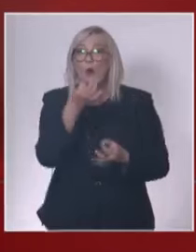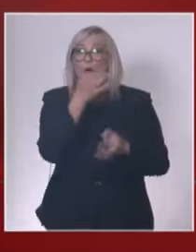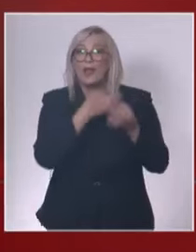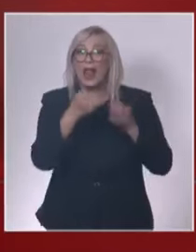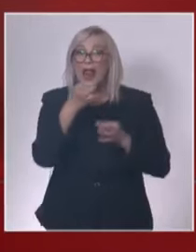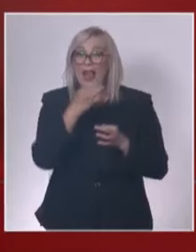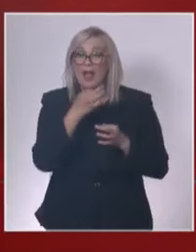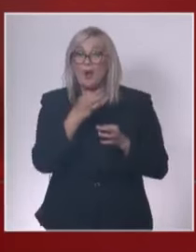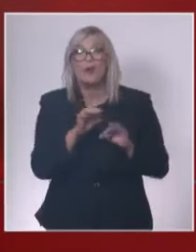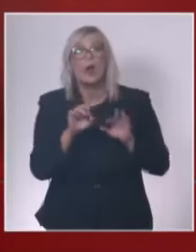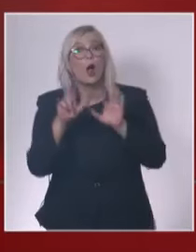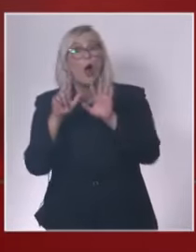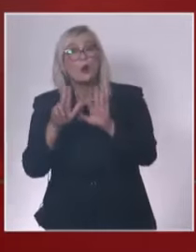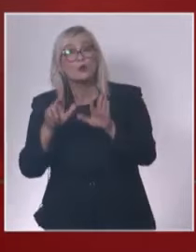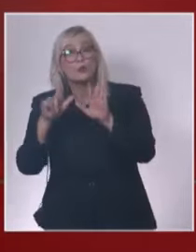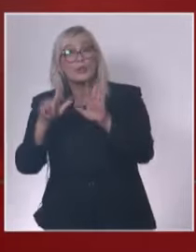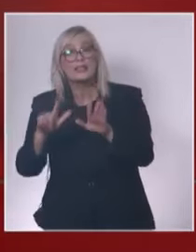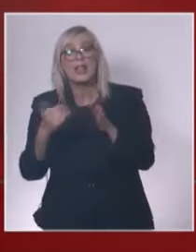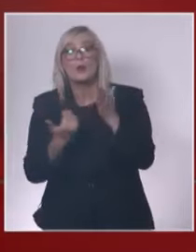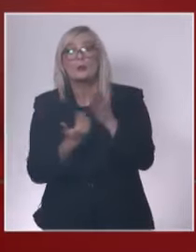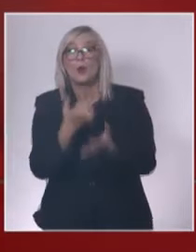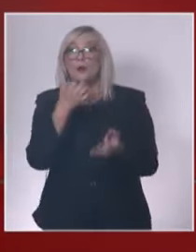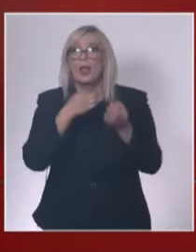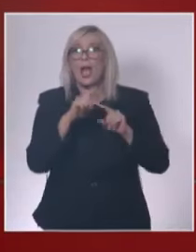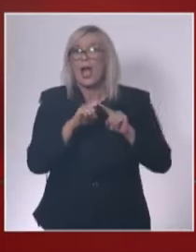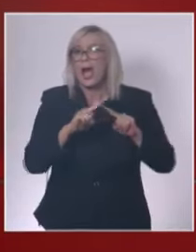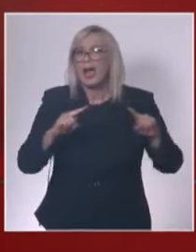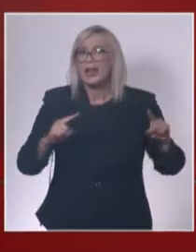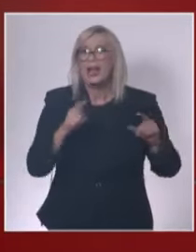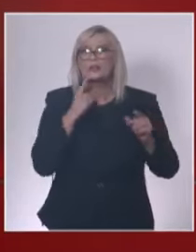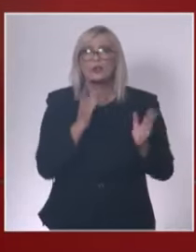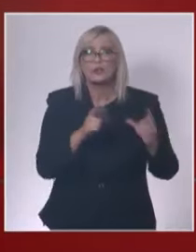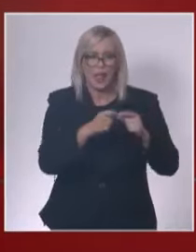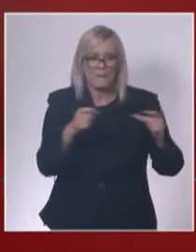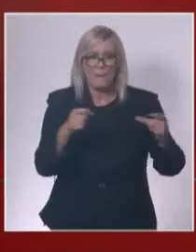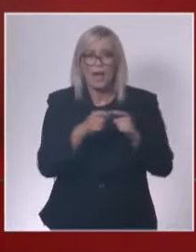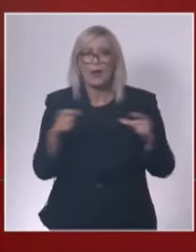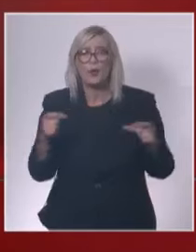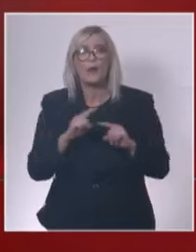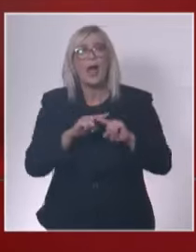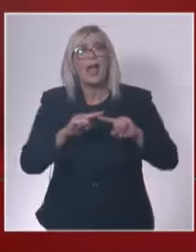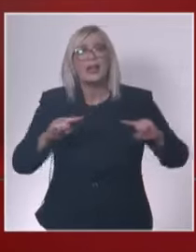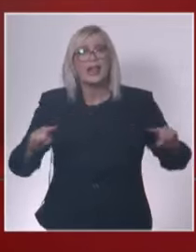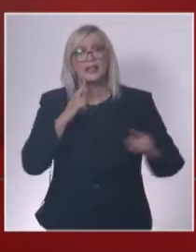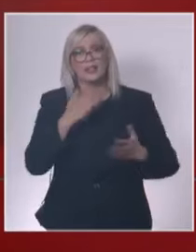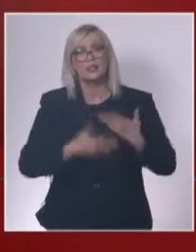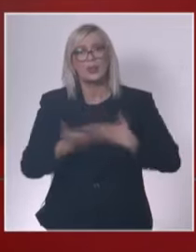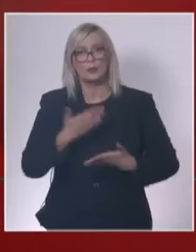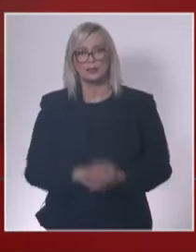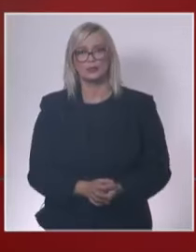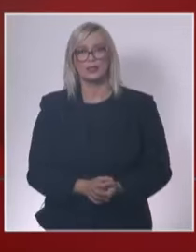односто 87 нови лекови во различни пакувања и од различни производители.